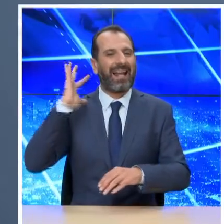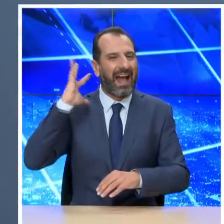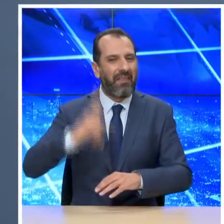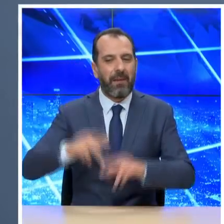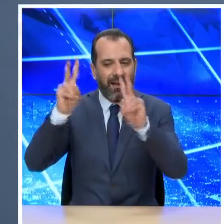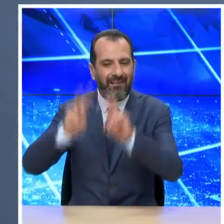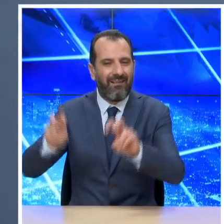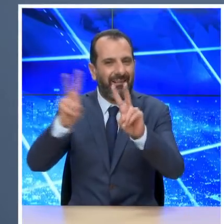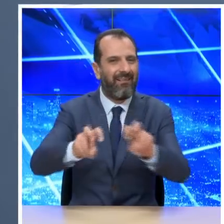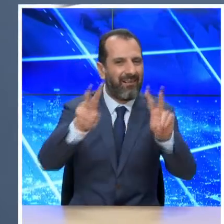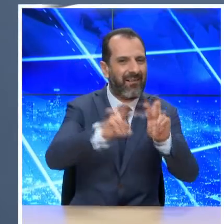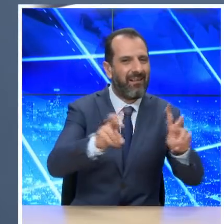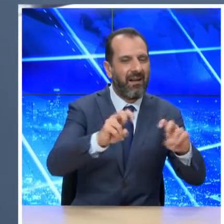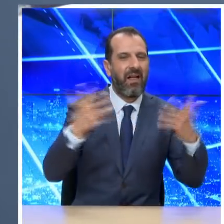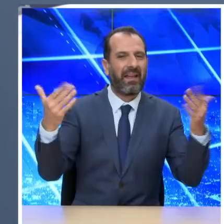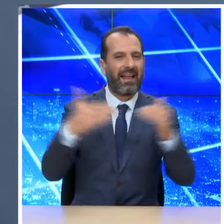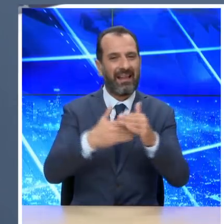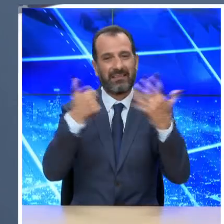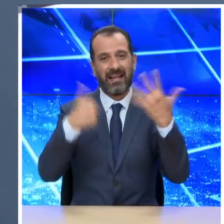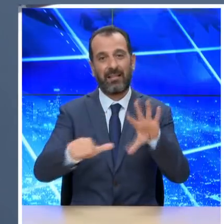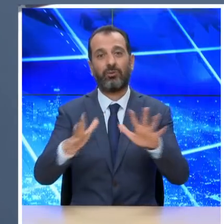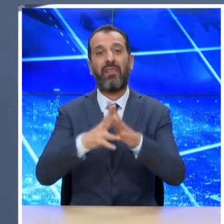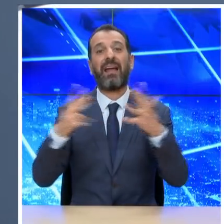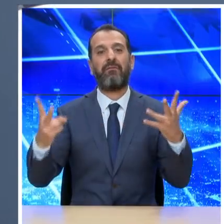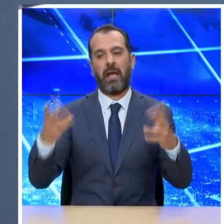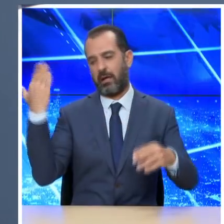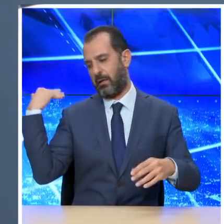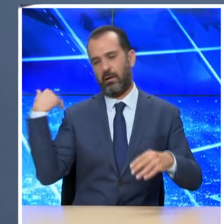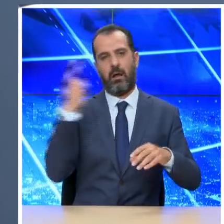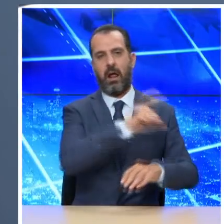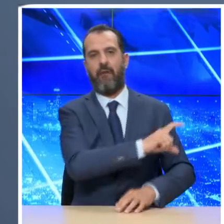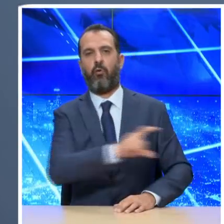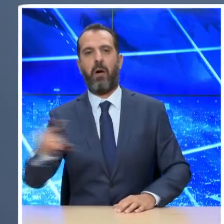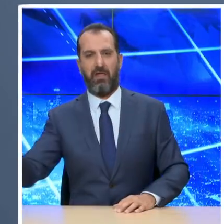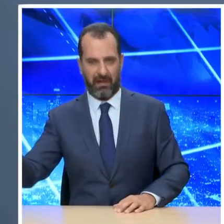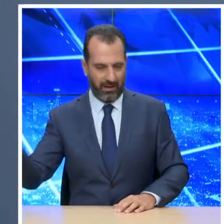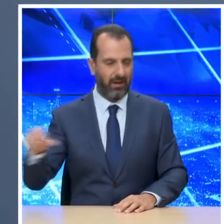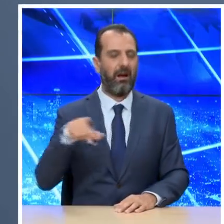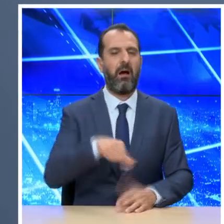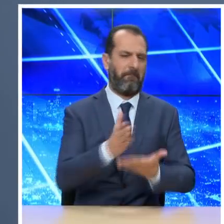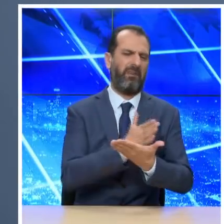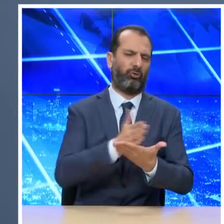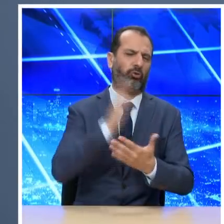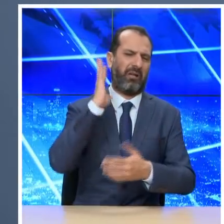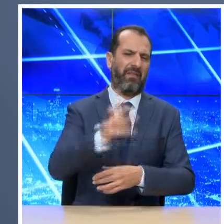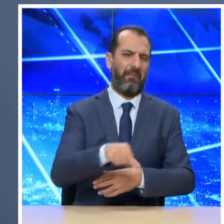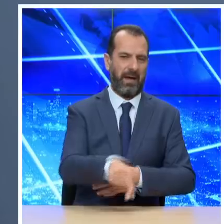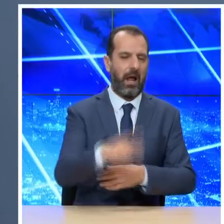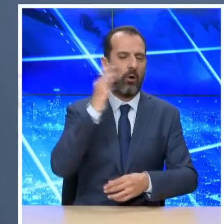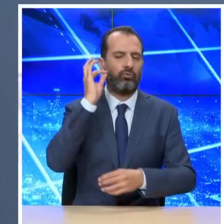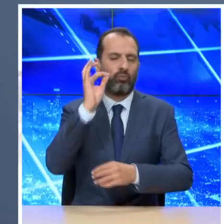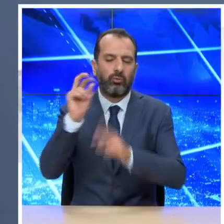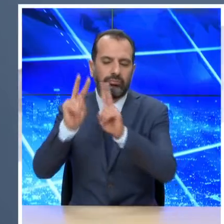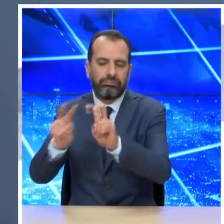διαμορφώθηκε σε 10.617 την τελευταία εβδομάδα. Μεγάλο μέρος αυτών πραγματοποιείται με δειγματοληπτικούς στοχευμένους